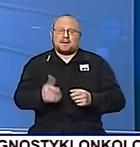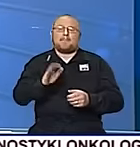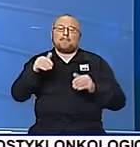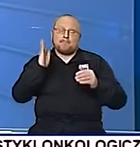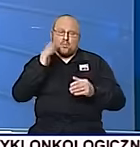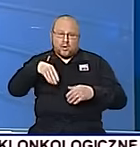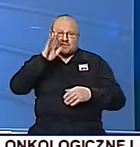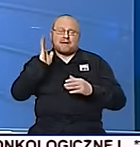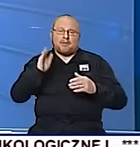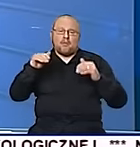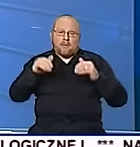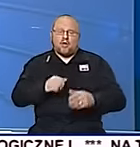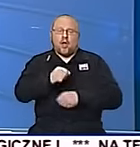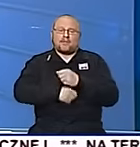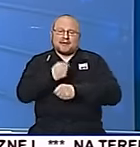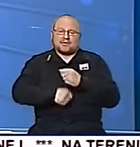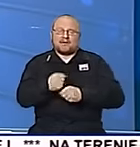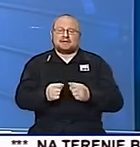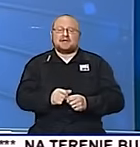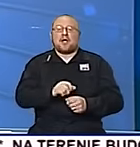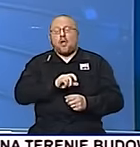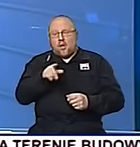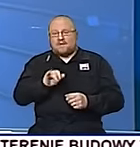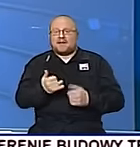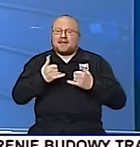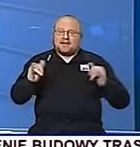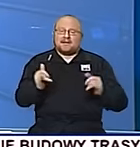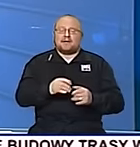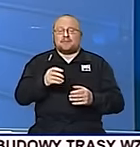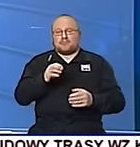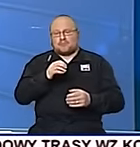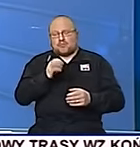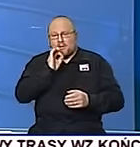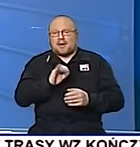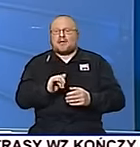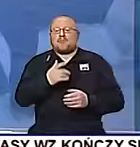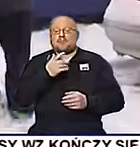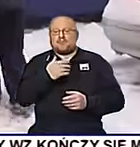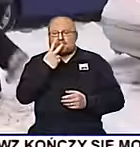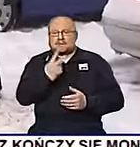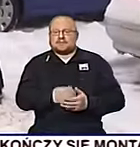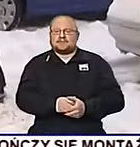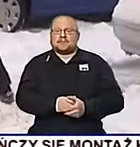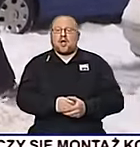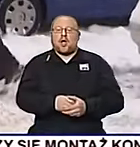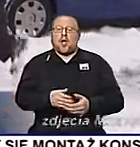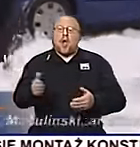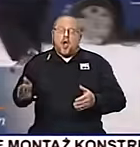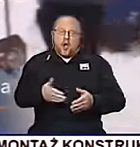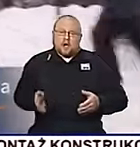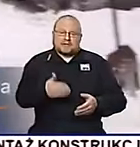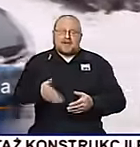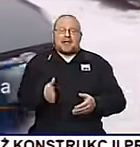Pytanie, czy będą chcieli. O tych i innych udogodnieniach dla lokatorów Agnieszka Rutkowska. Odśnieżanie ulic,